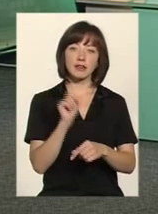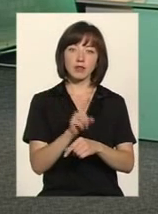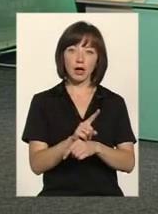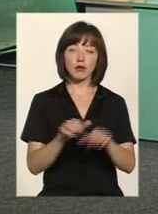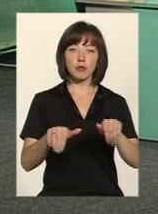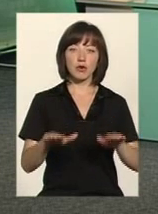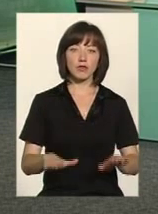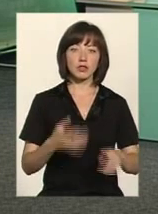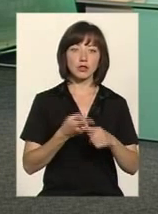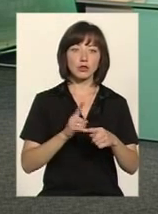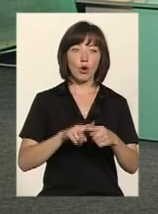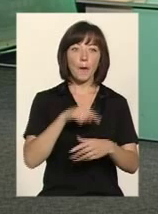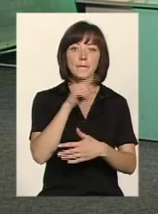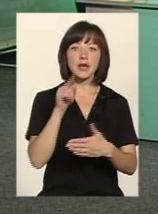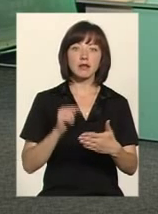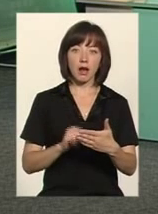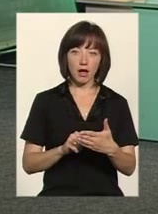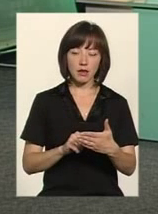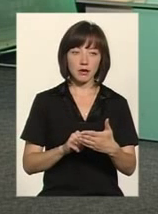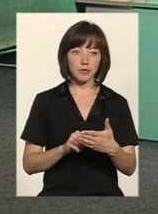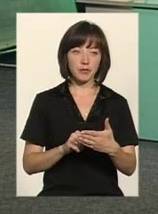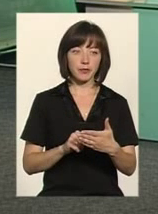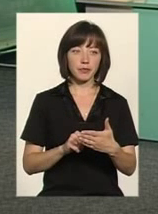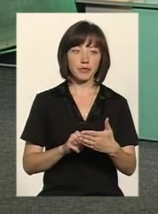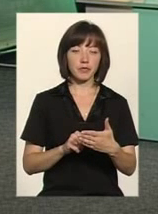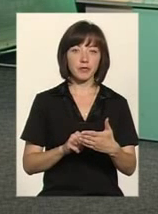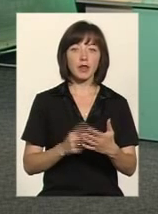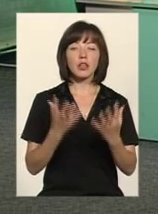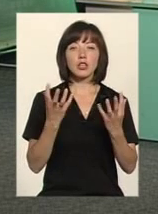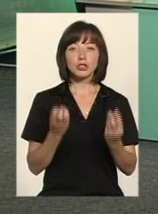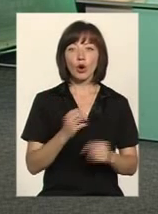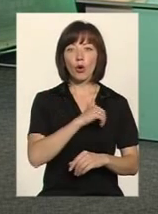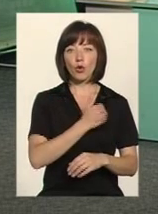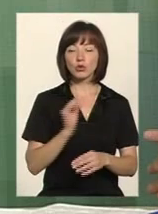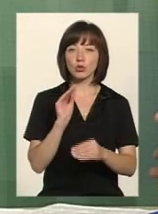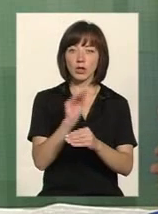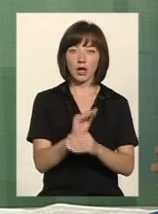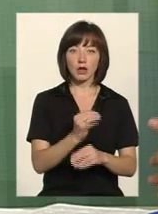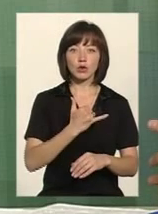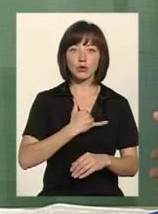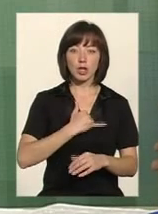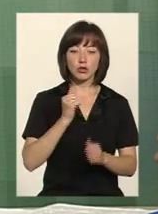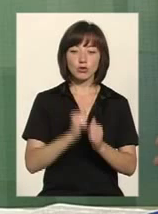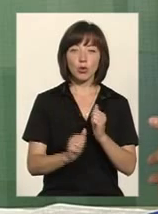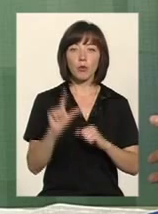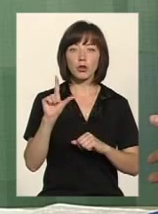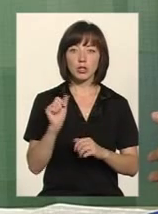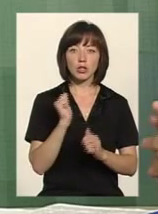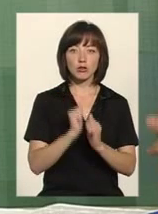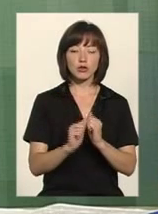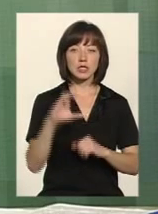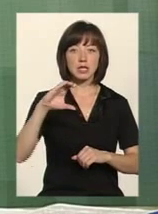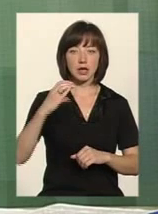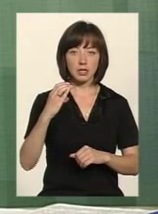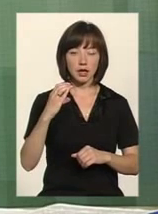по вирішенні цього питання в цьому підприємству. І ще хочу додати, що в нас що понеділка, що середе